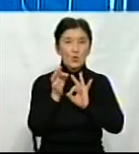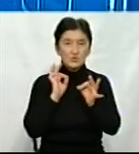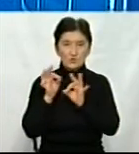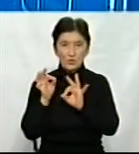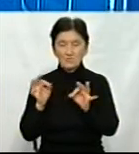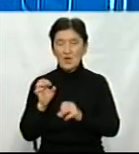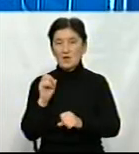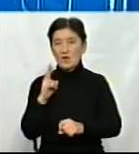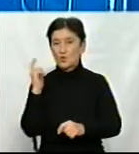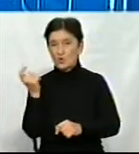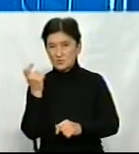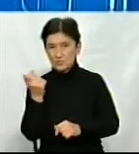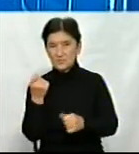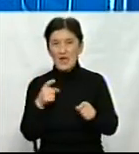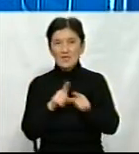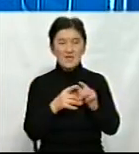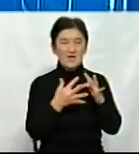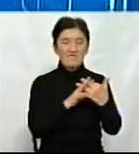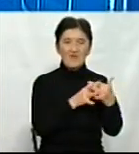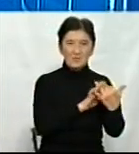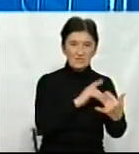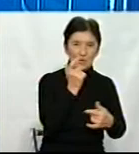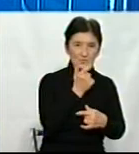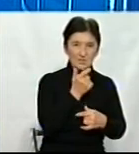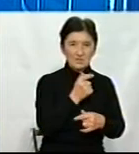дослідних господарств, так і безпосередньо фермерських господарств і так далі.